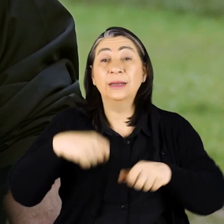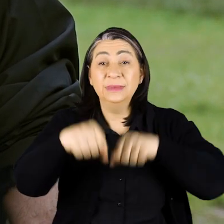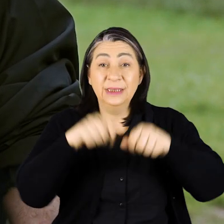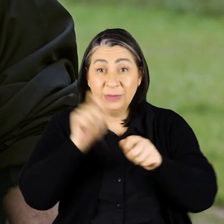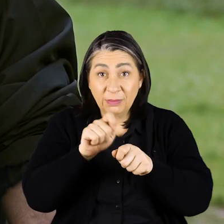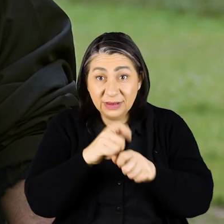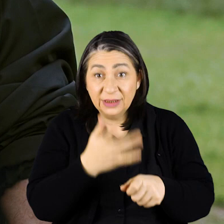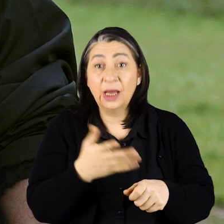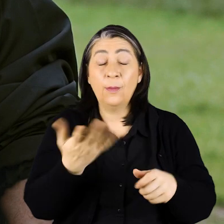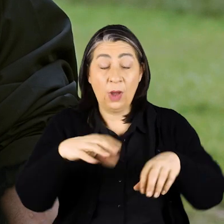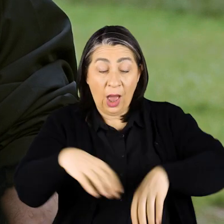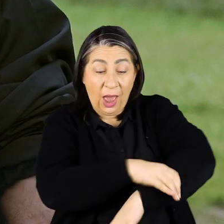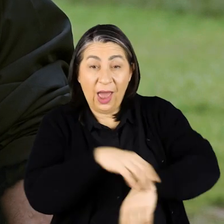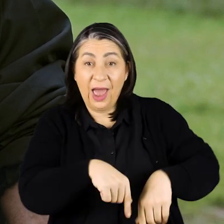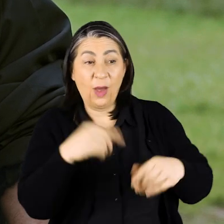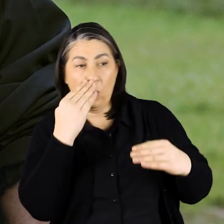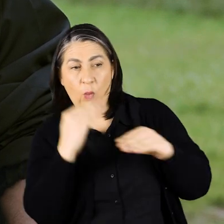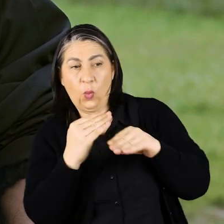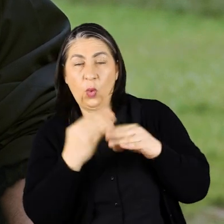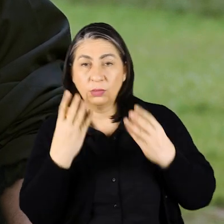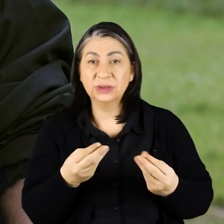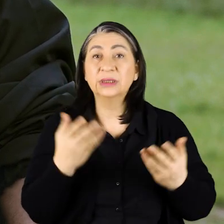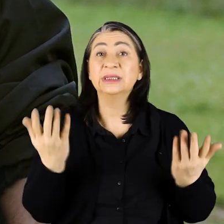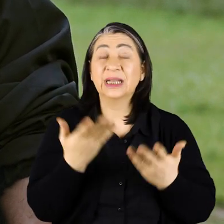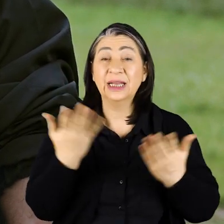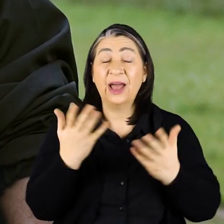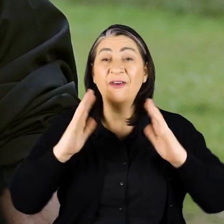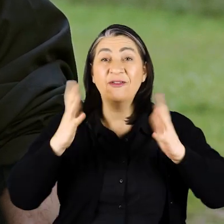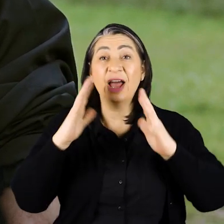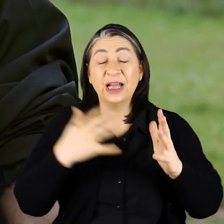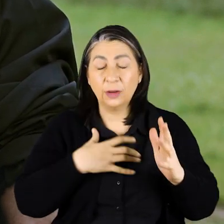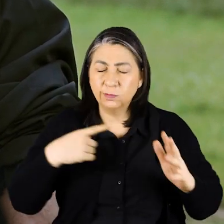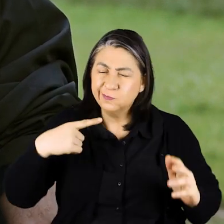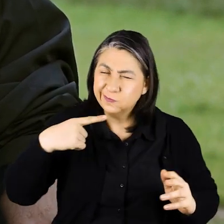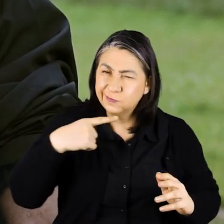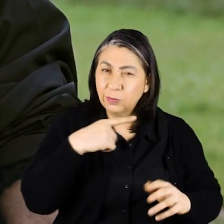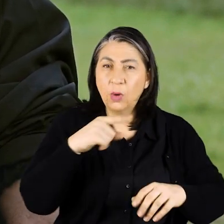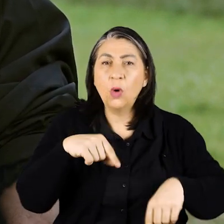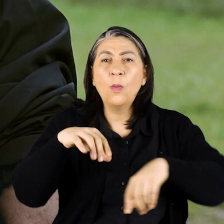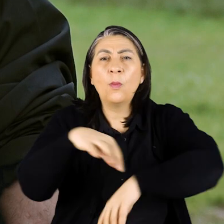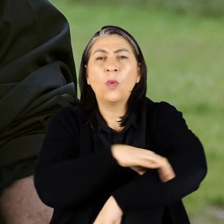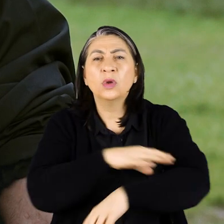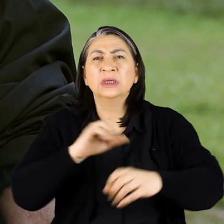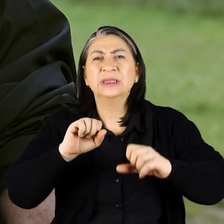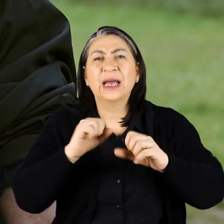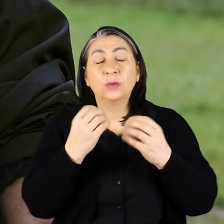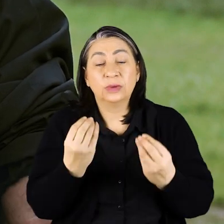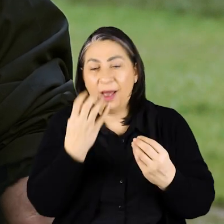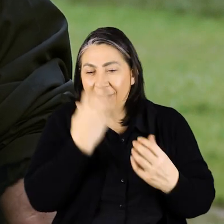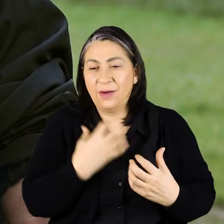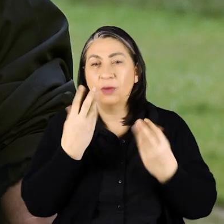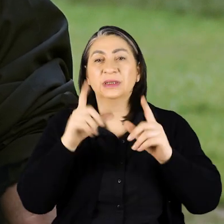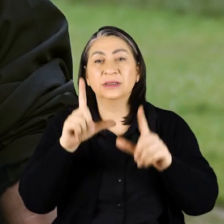hem işte protezin ona göre olması Çünkü ne kadar aktivite kendini zorluyorsan protezin ona göre elverişli olması lazım Ha